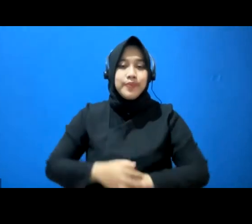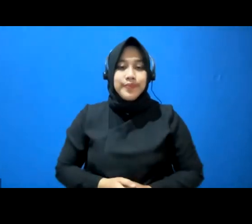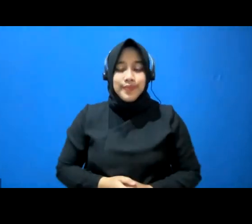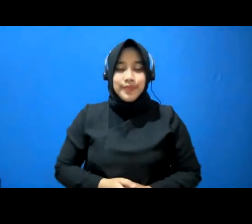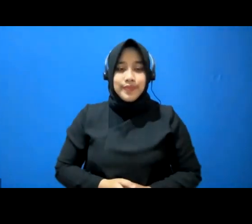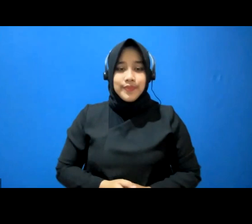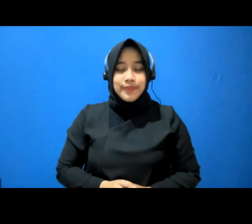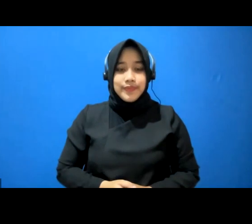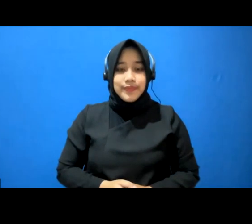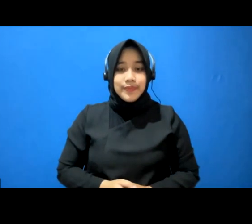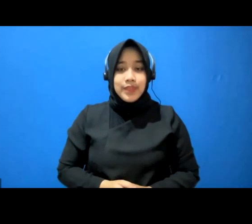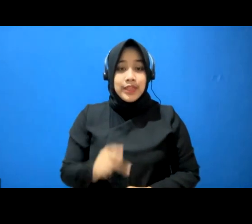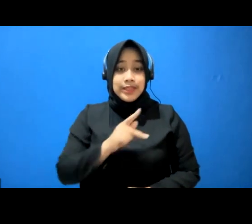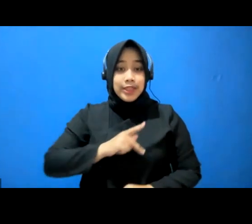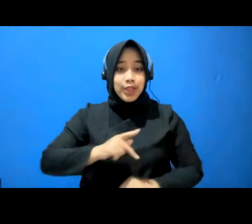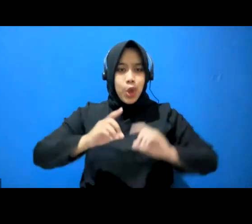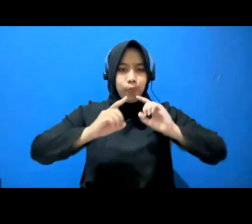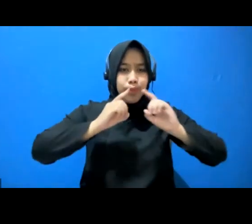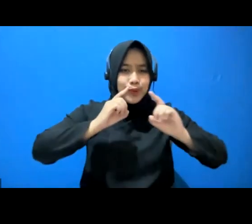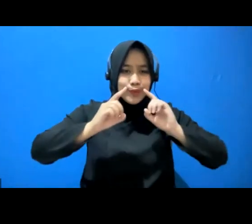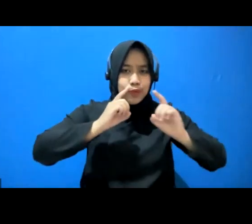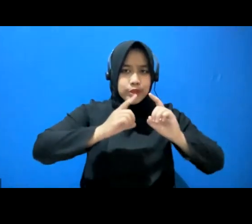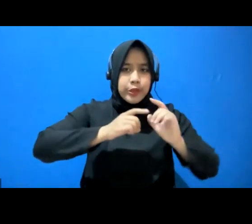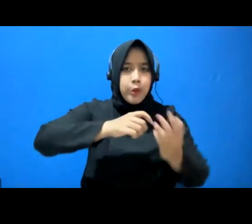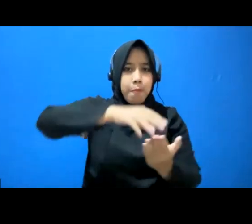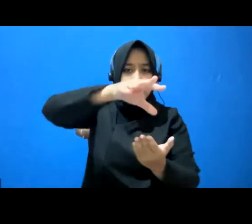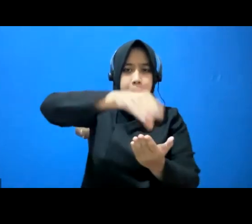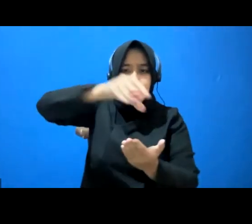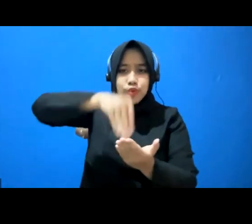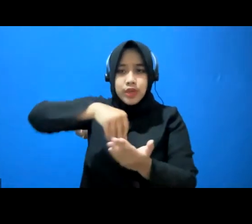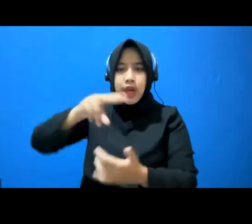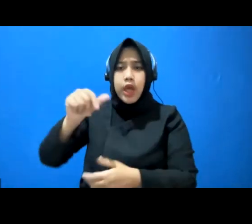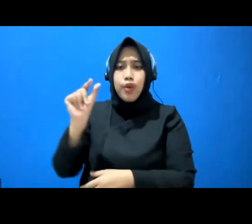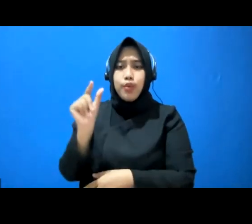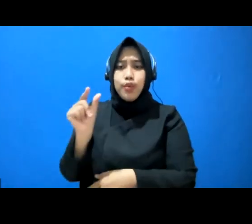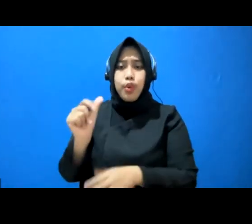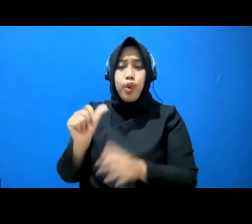kita berdiskusi merumuskan RU bantuan hukum.